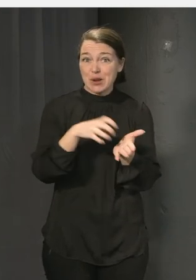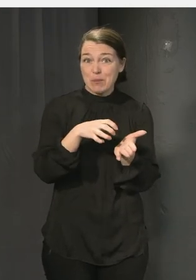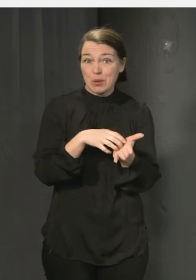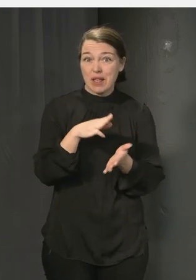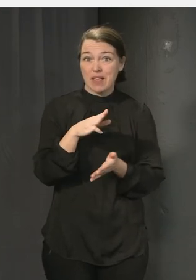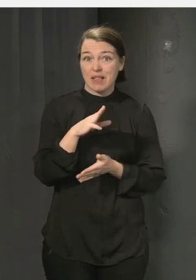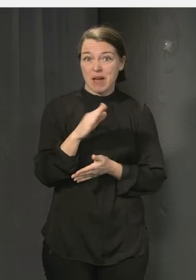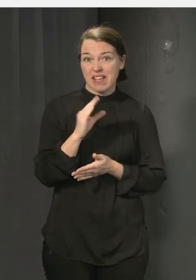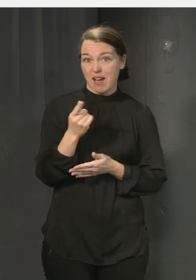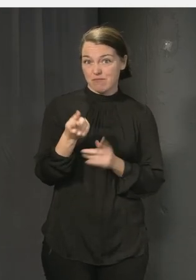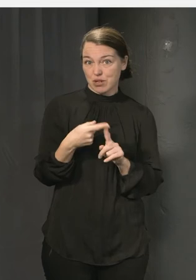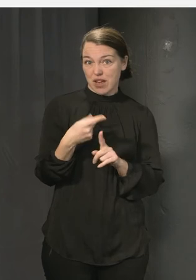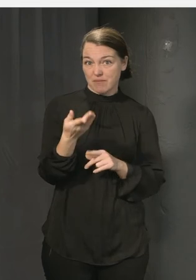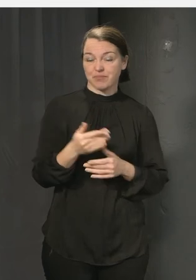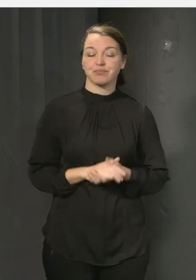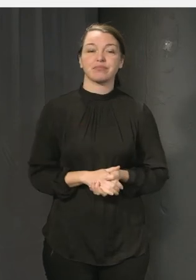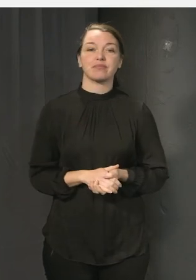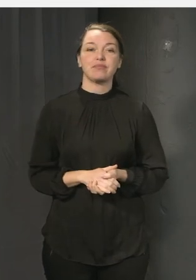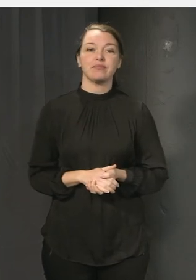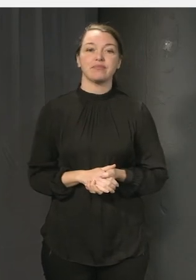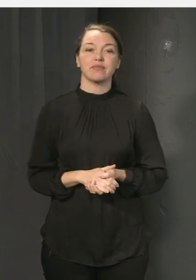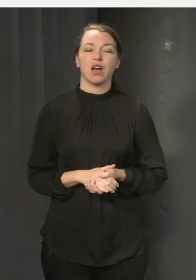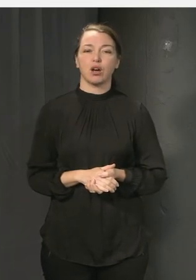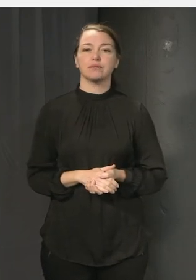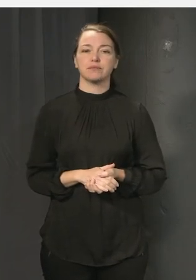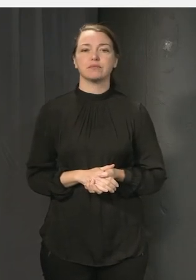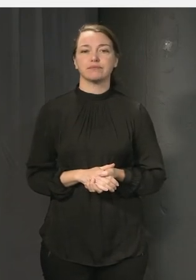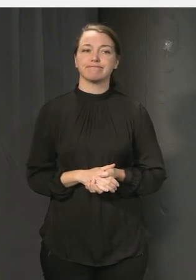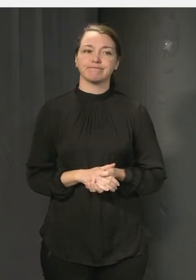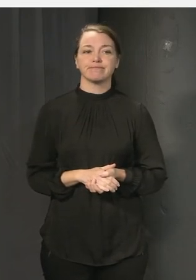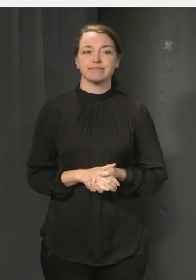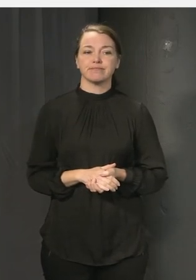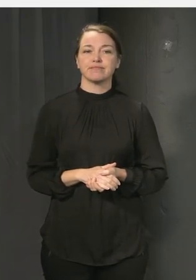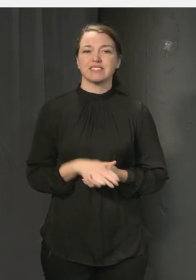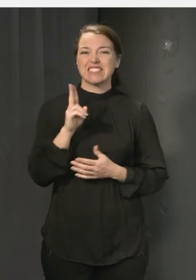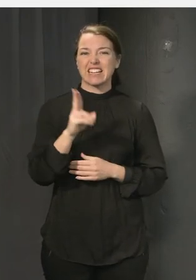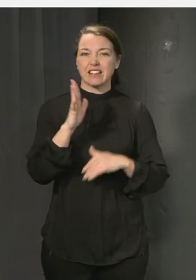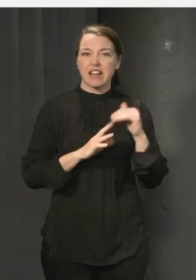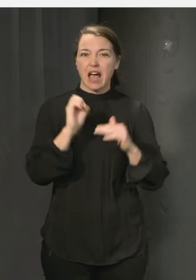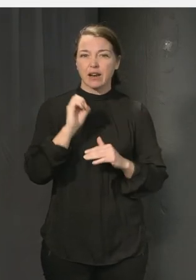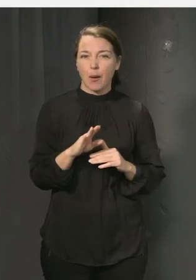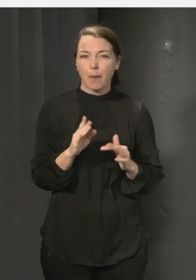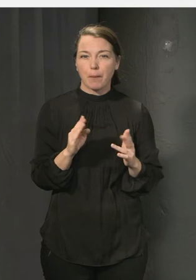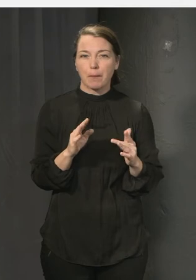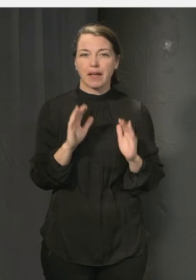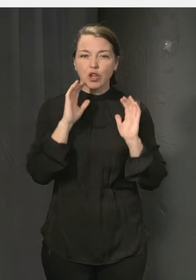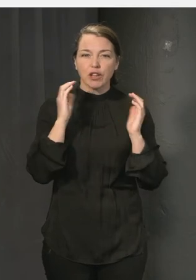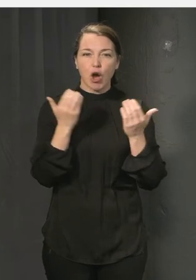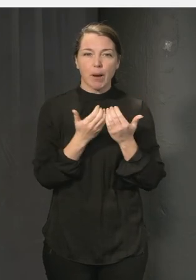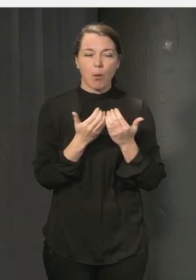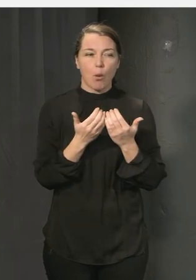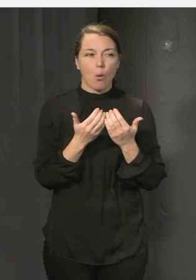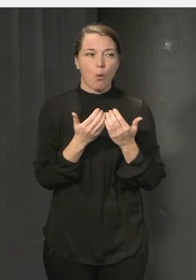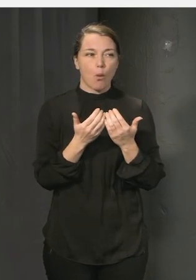du får börja ja nej men alltså det handlar ju egentligen om att ta tillvara på